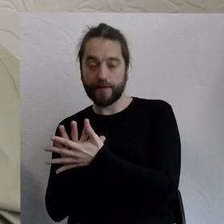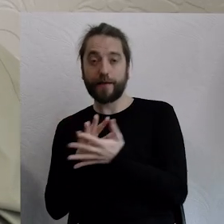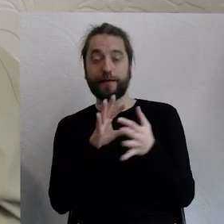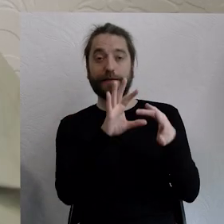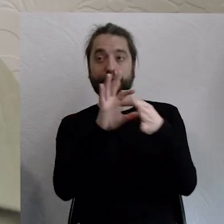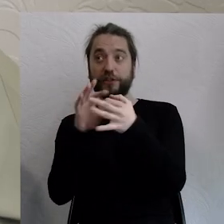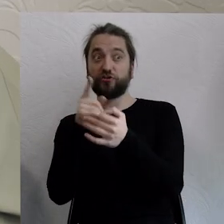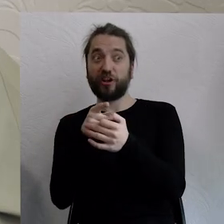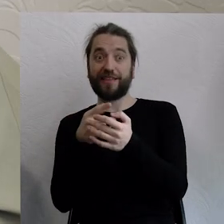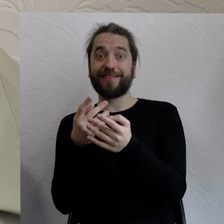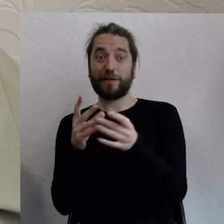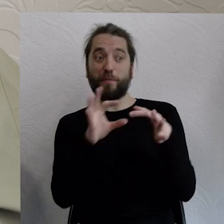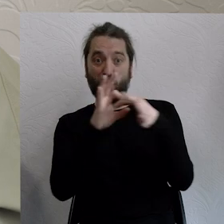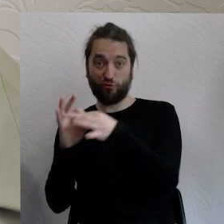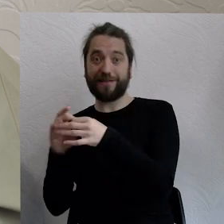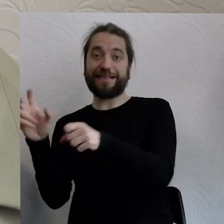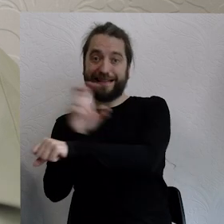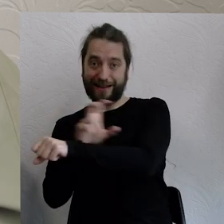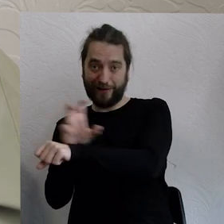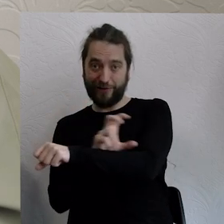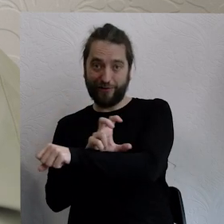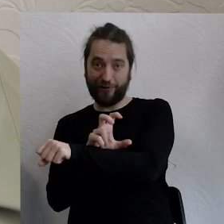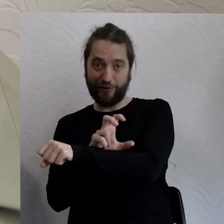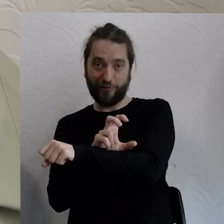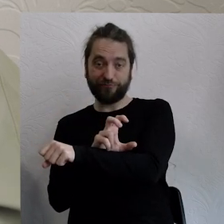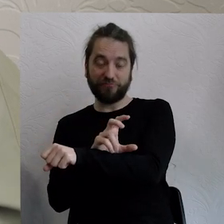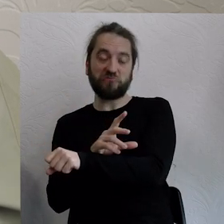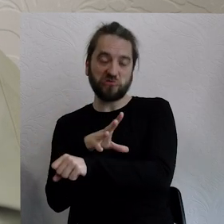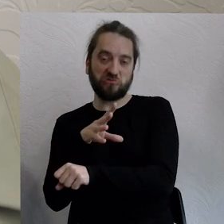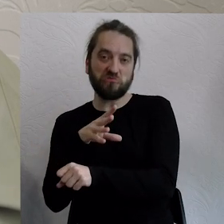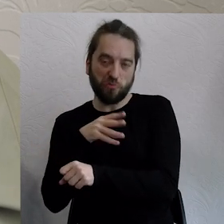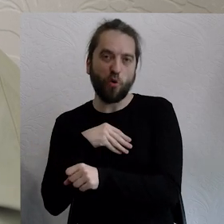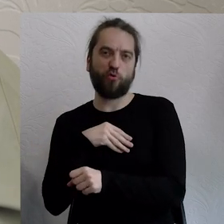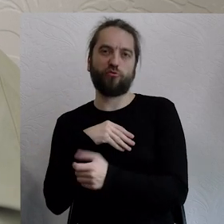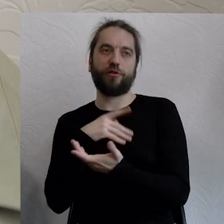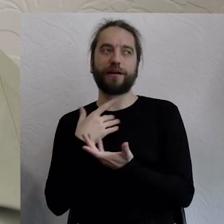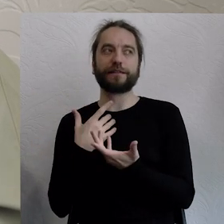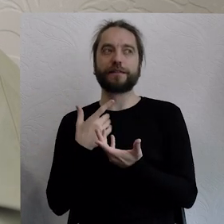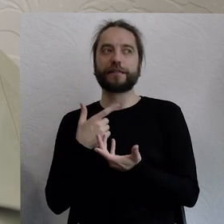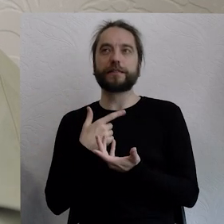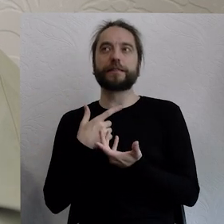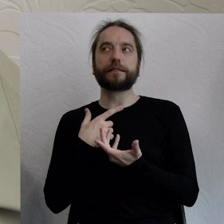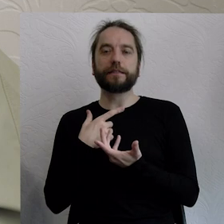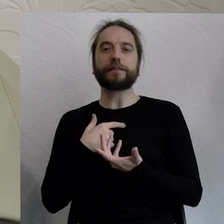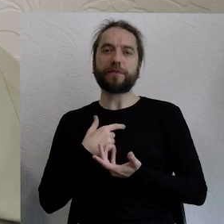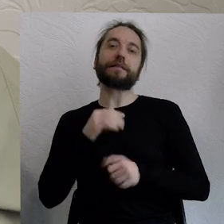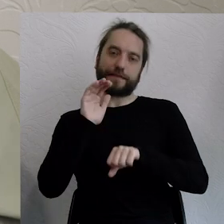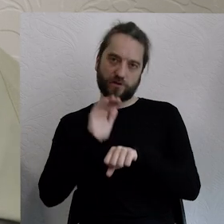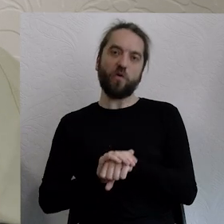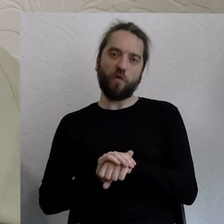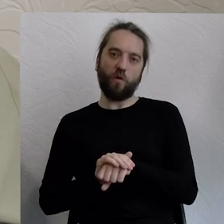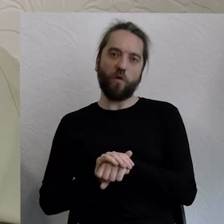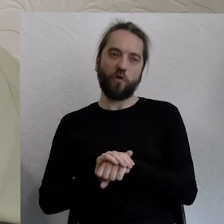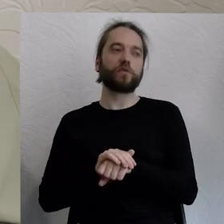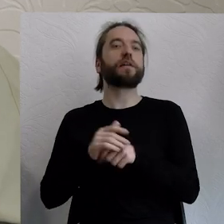częścią nas, jesteśmy w stanie trochę bardziej na to przystać, jakie